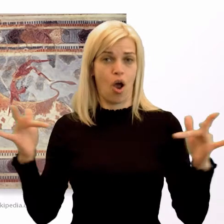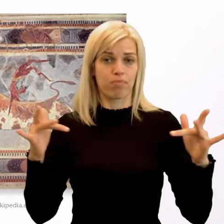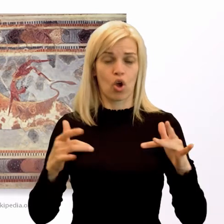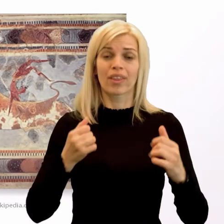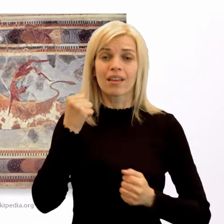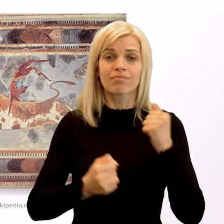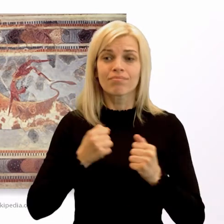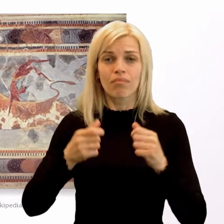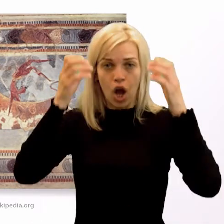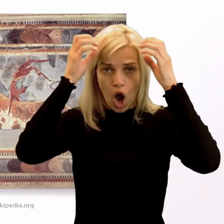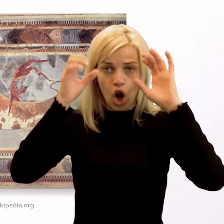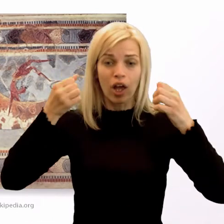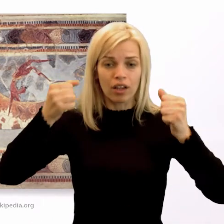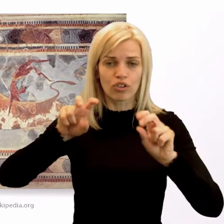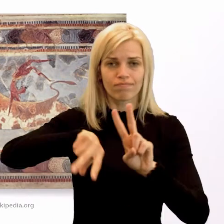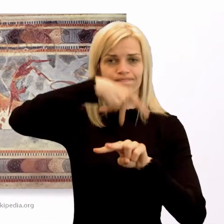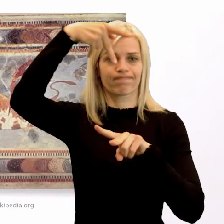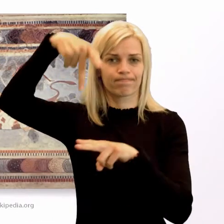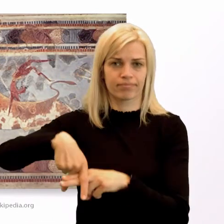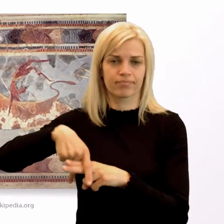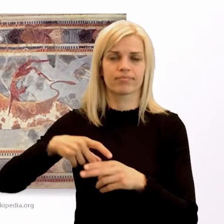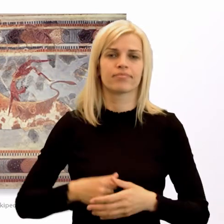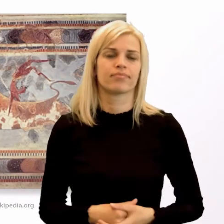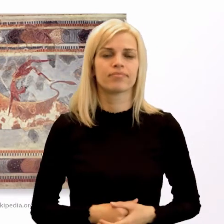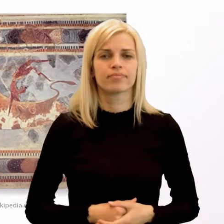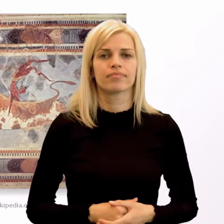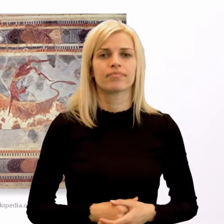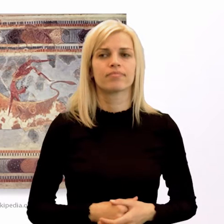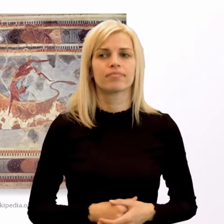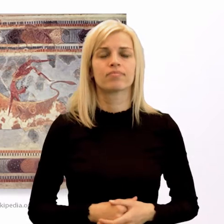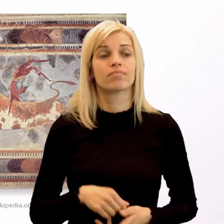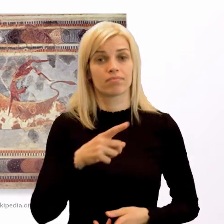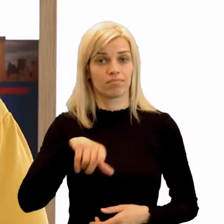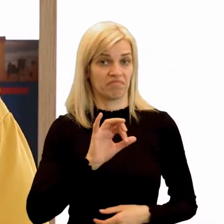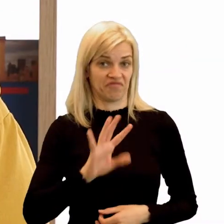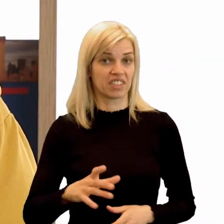odrazil sa cez chrbát a skončil za neho. Ktorí z nás by ste to dokázali?